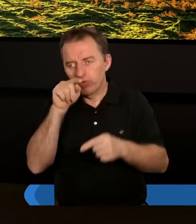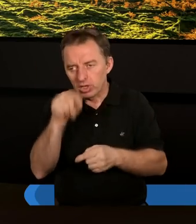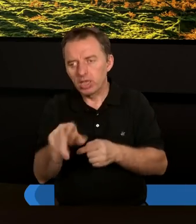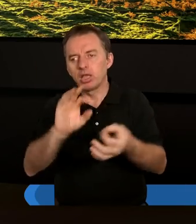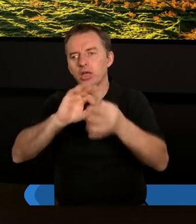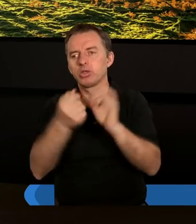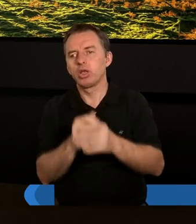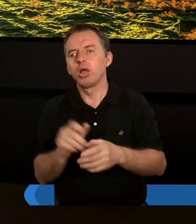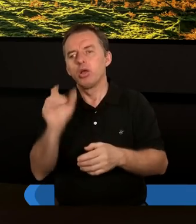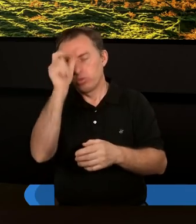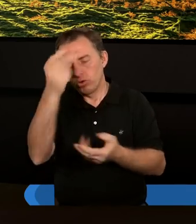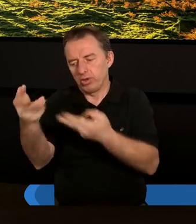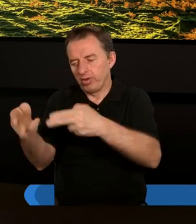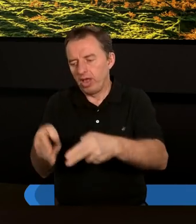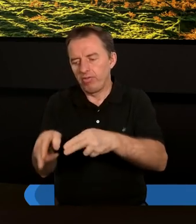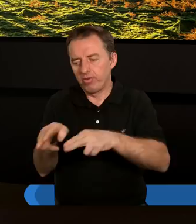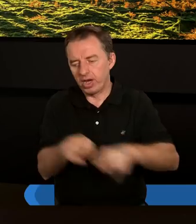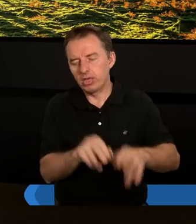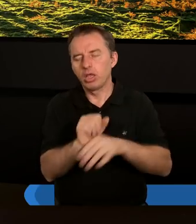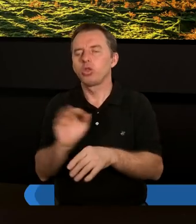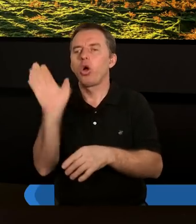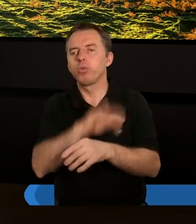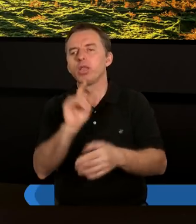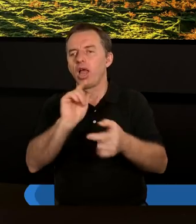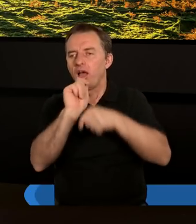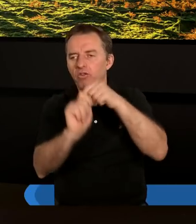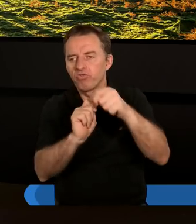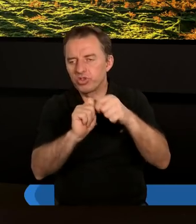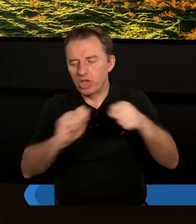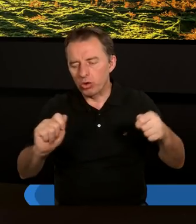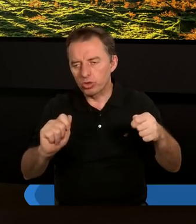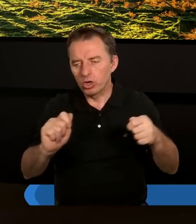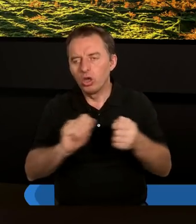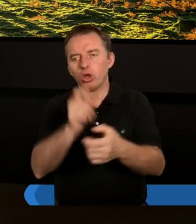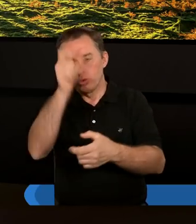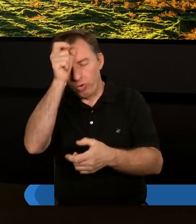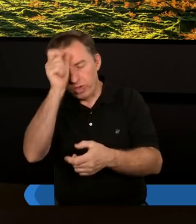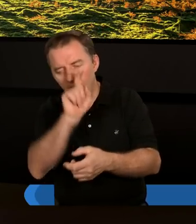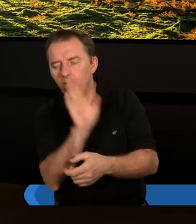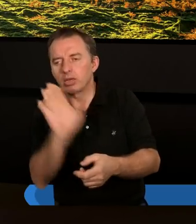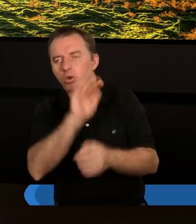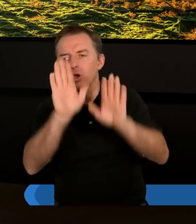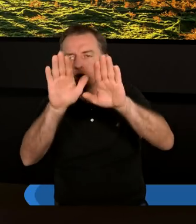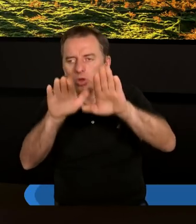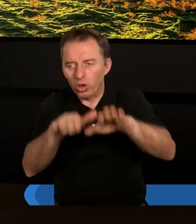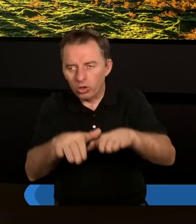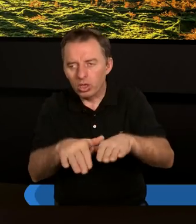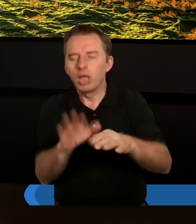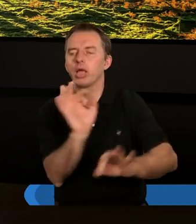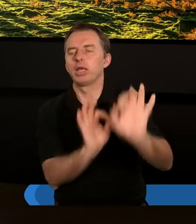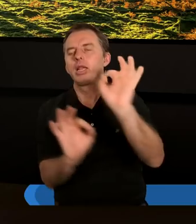wtedy, gdy człowiek nawraca się do Boga, gdy ta więź, człowieka z Panem Bogiem zostaje